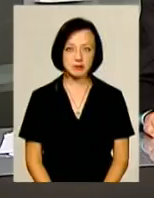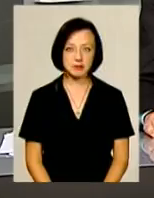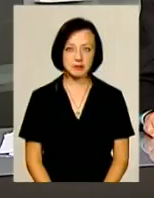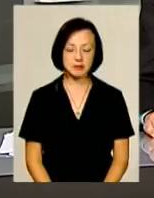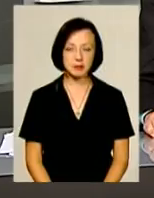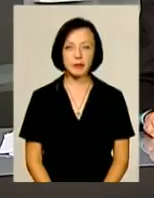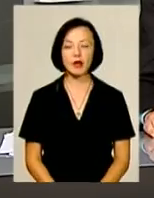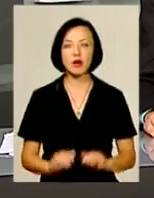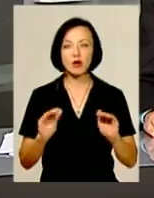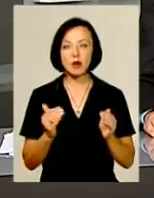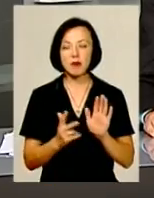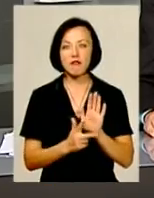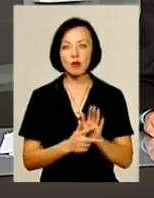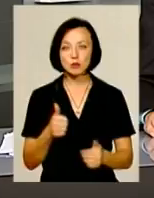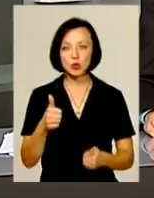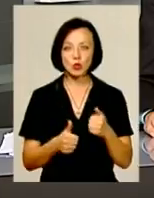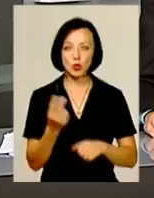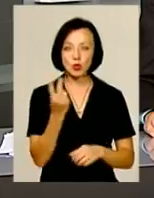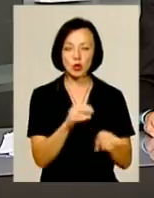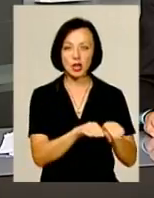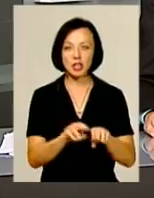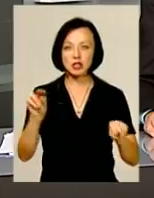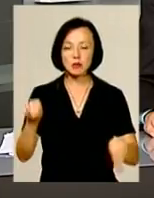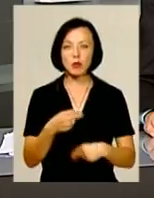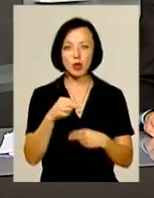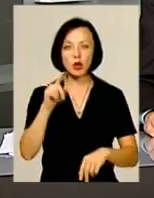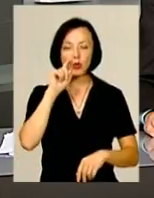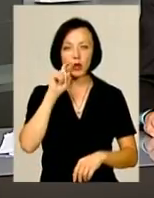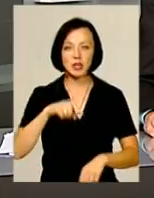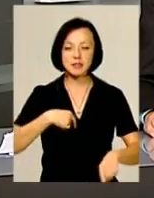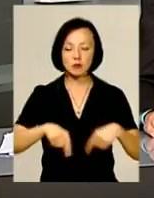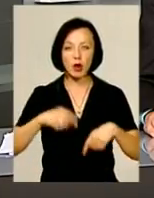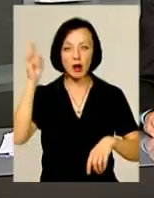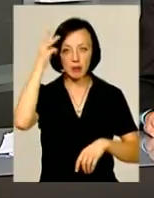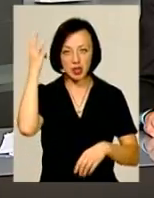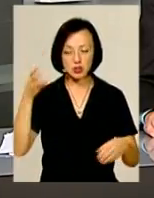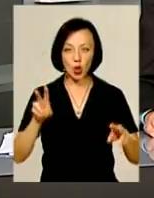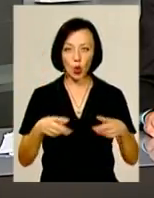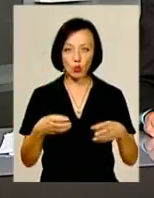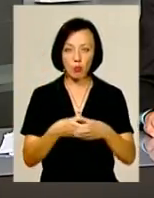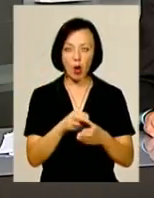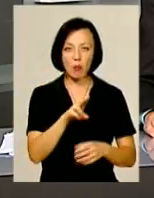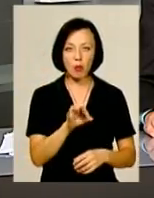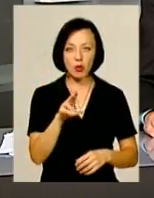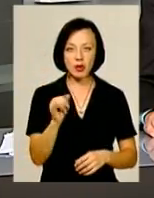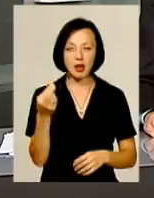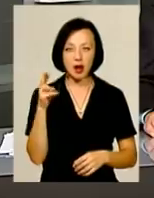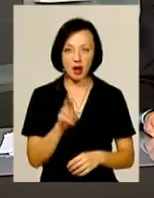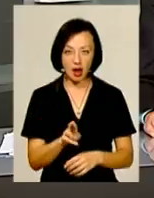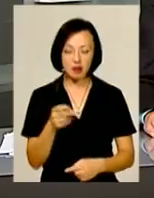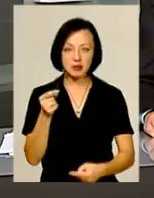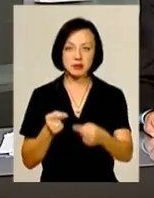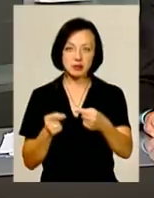У рамках восьмого туру Другої ліги Чемпіонату України з футболу Хмельницький клуб «Поділля» зіграє на виїзді проти миру із